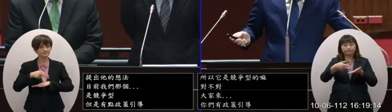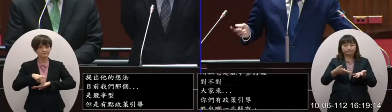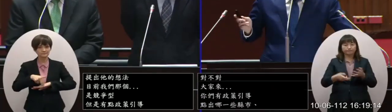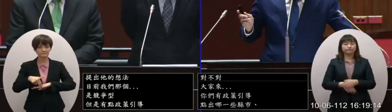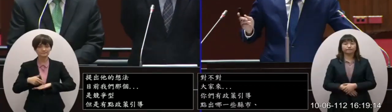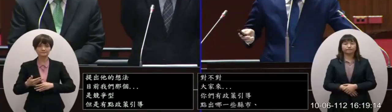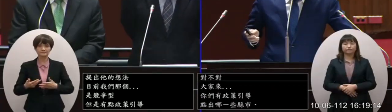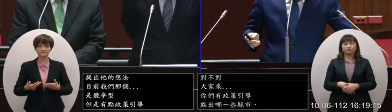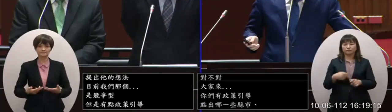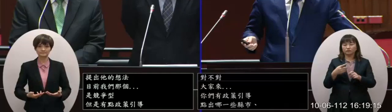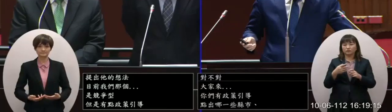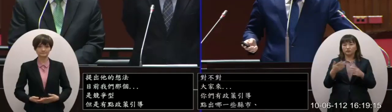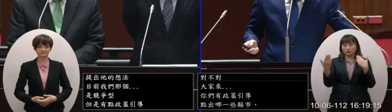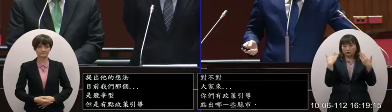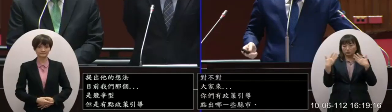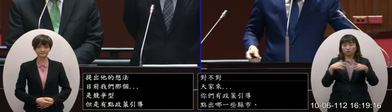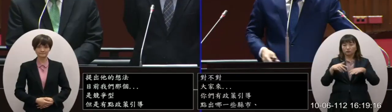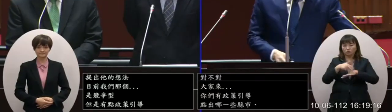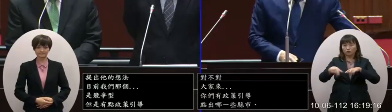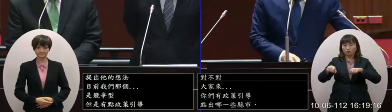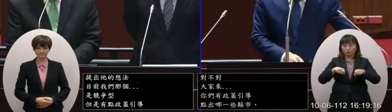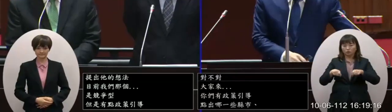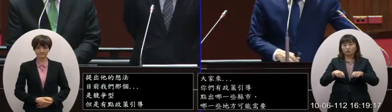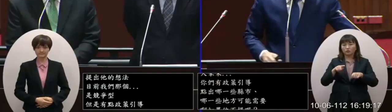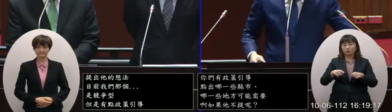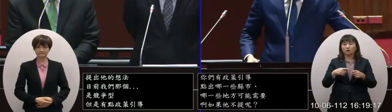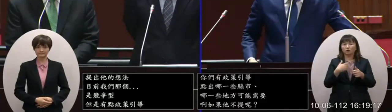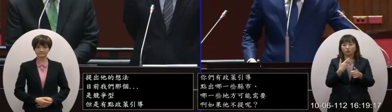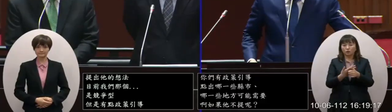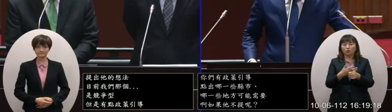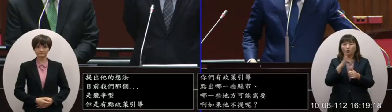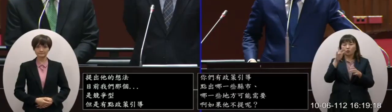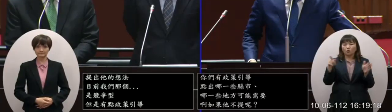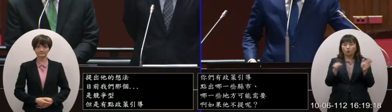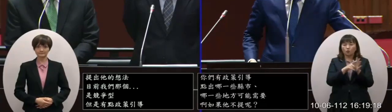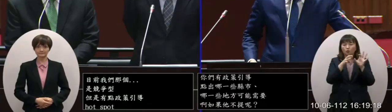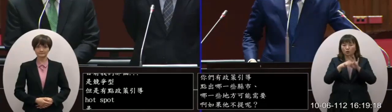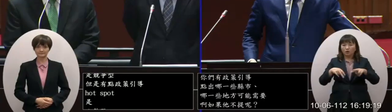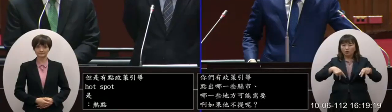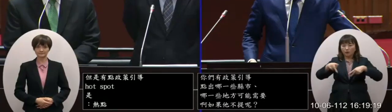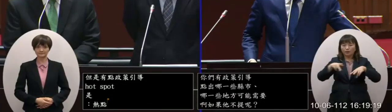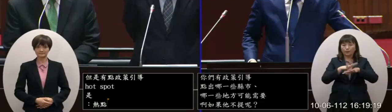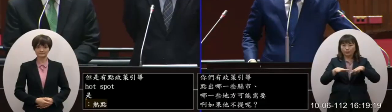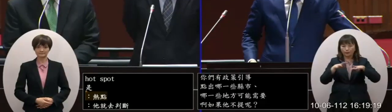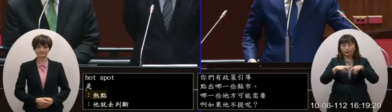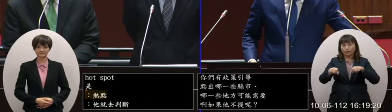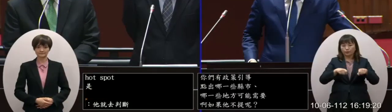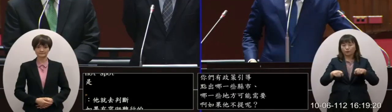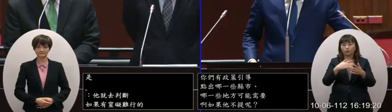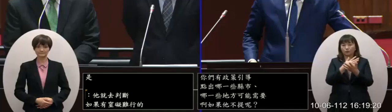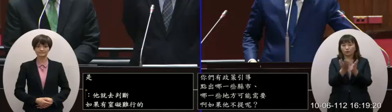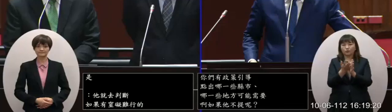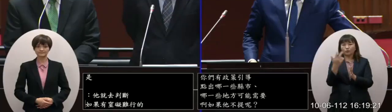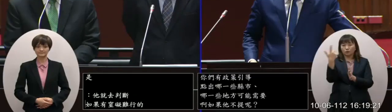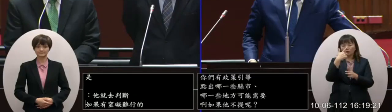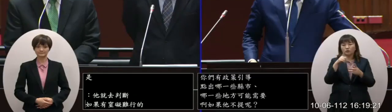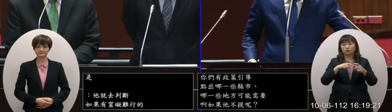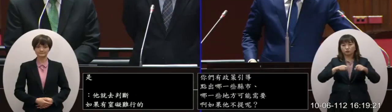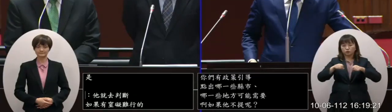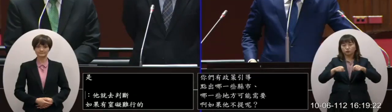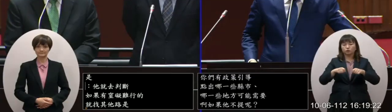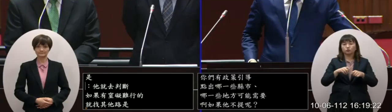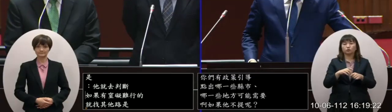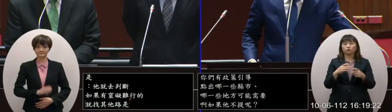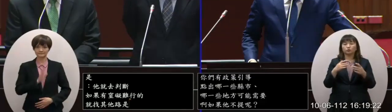齁從具體的計劃來講齁你們提了所謂永續提升行人安全的一個計劃有六大行動方案